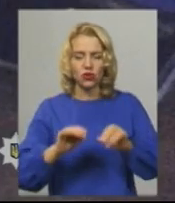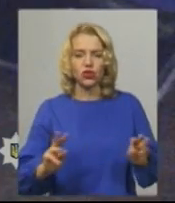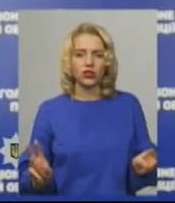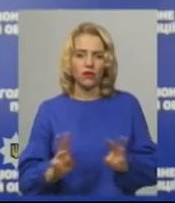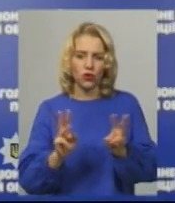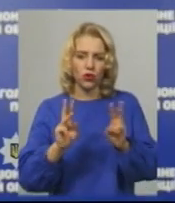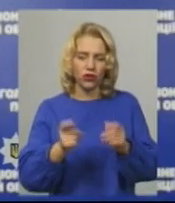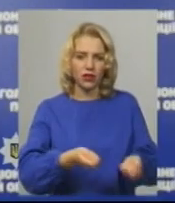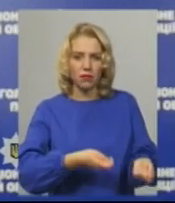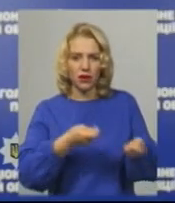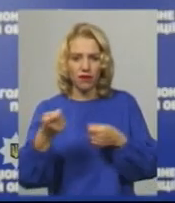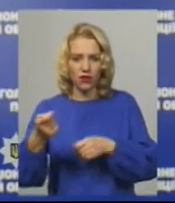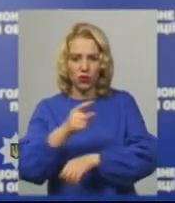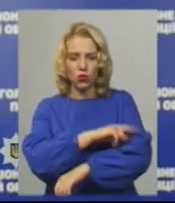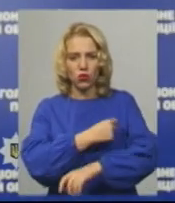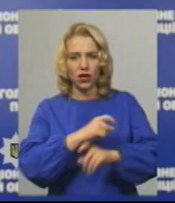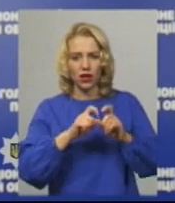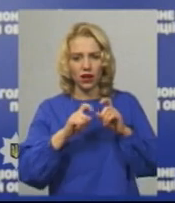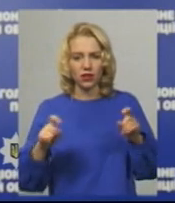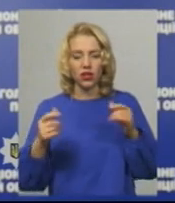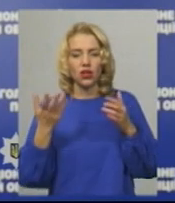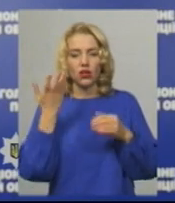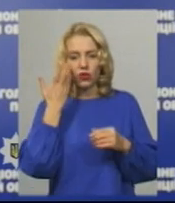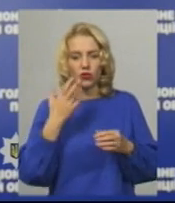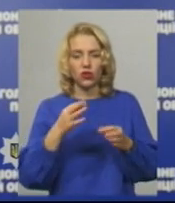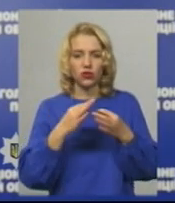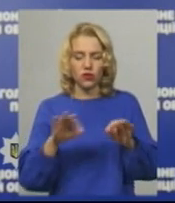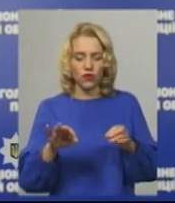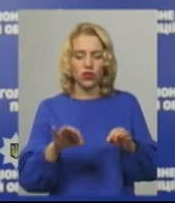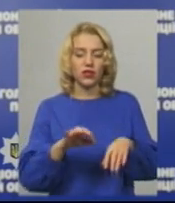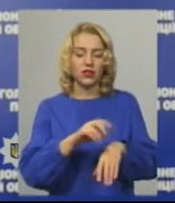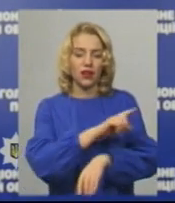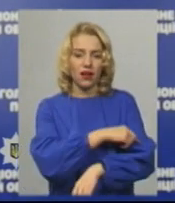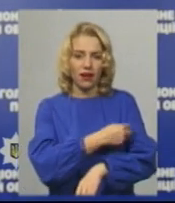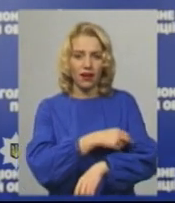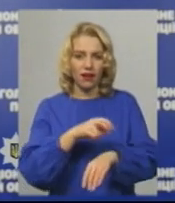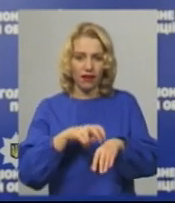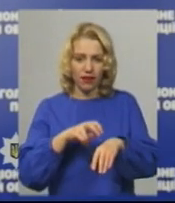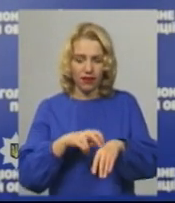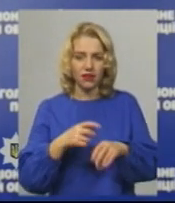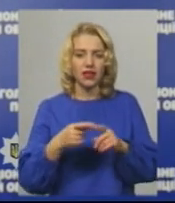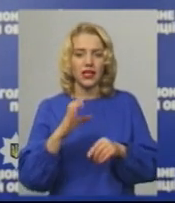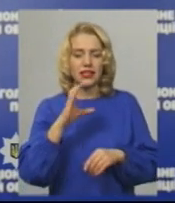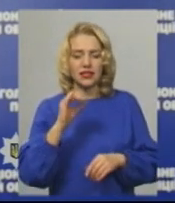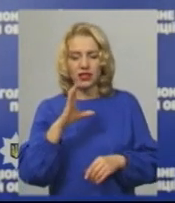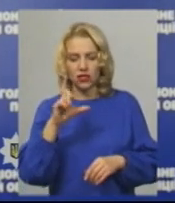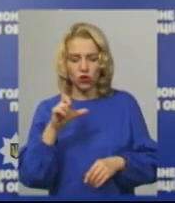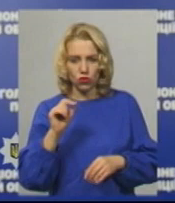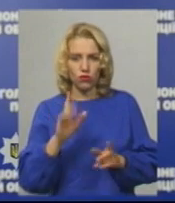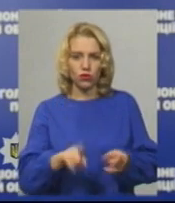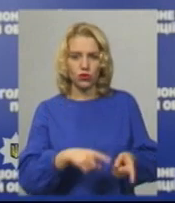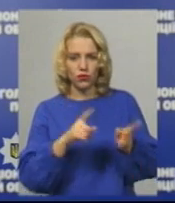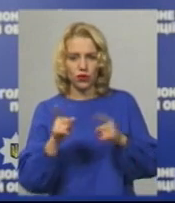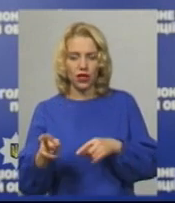Чоловіка доставили до лікарні. Наразі, коли лікарі дозволять його перевезти до СІЗО, він буде відбувати запобіжний захід у слідчому